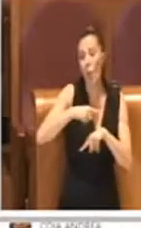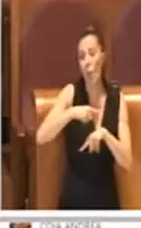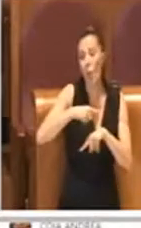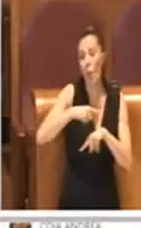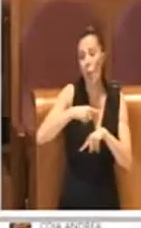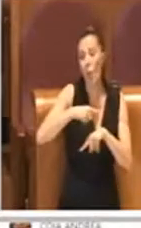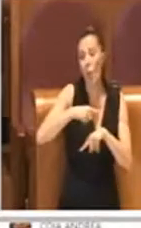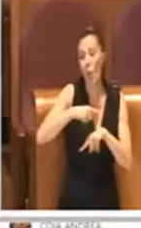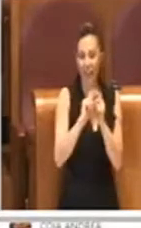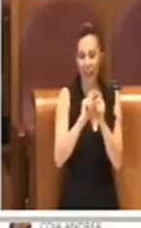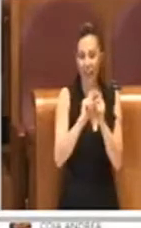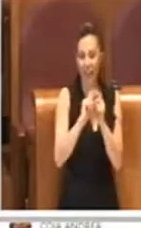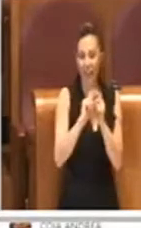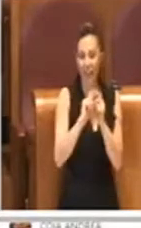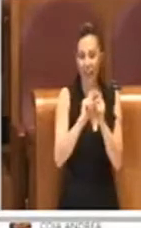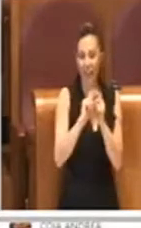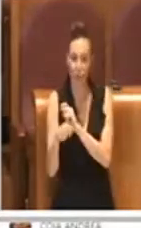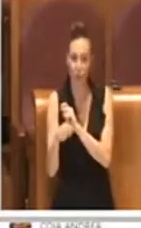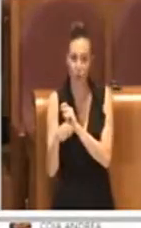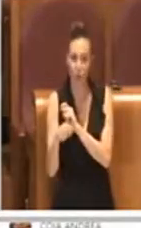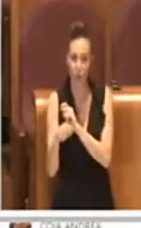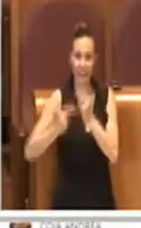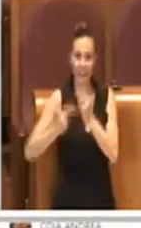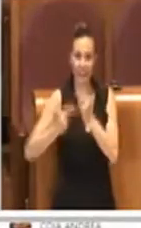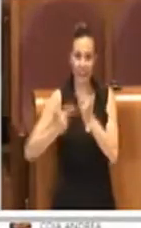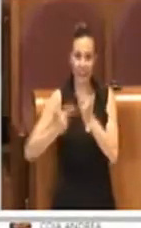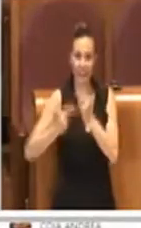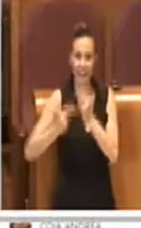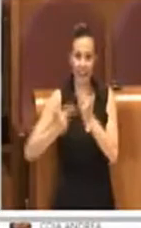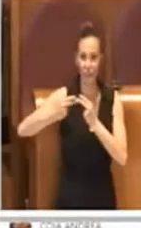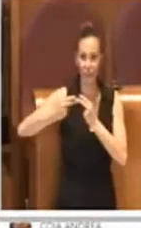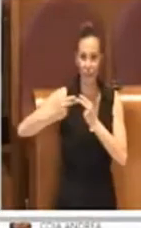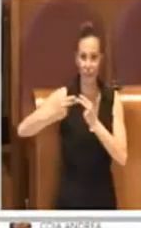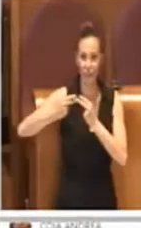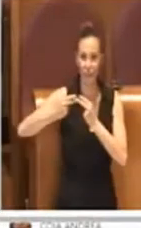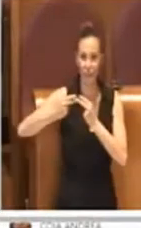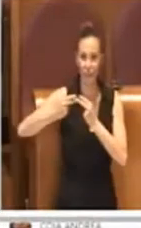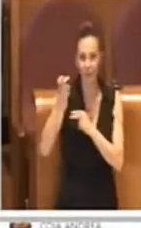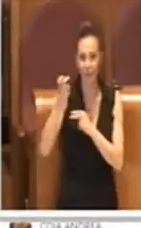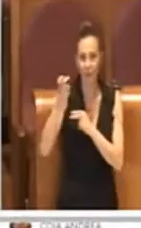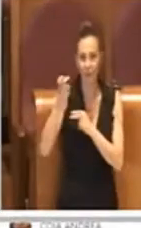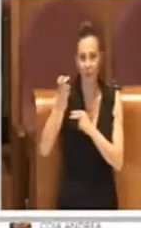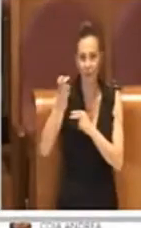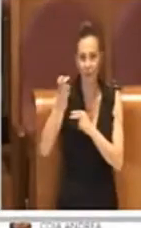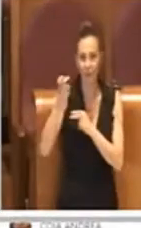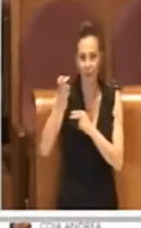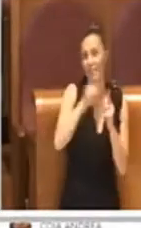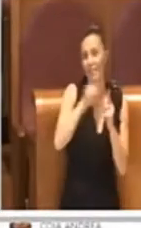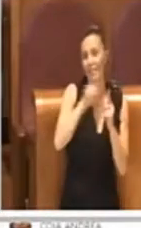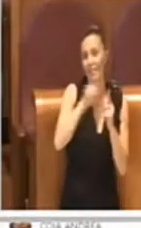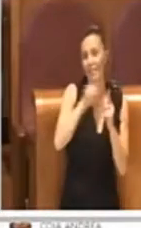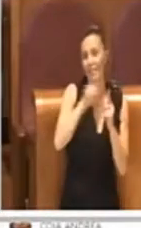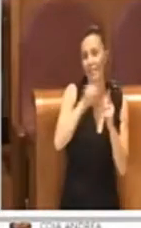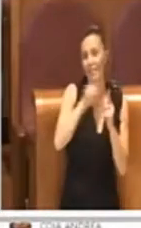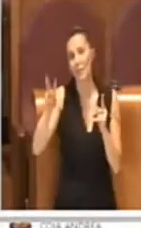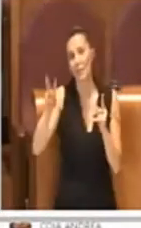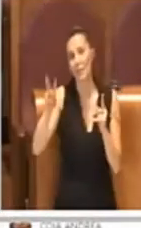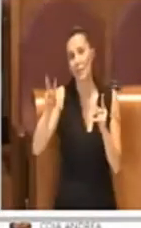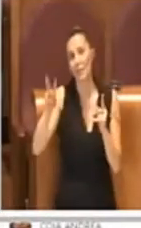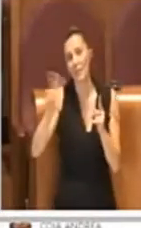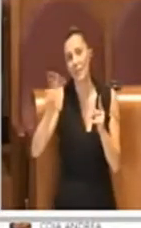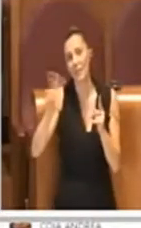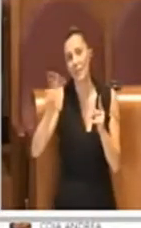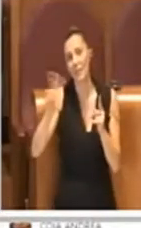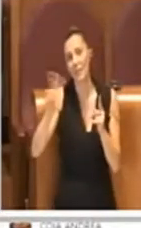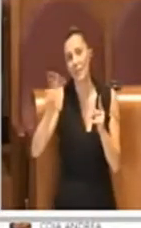della variazione di bilancio in modifica di quella che è la previsione 2020-2022 ringrazio tutti i colleghi e